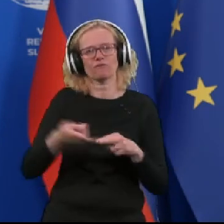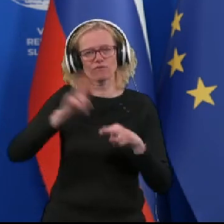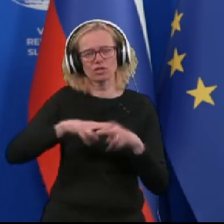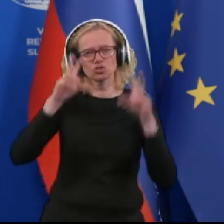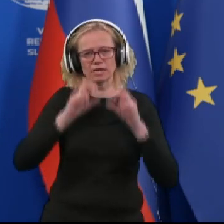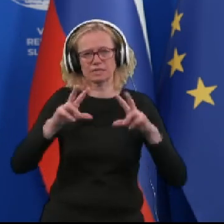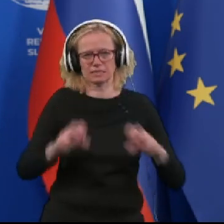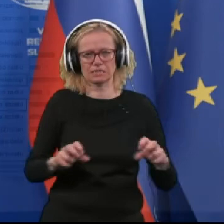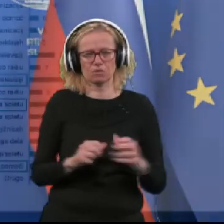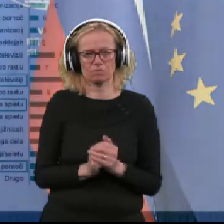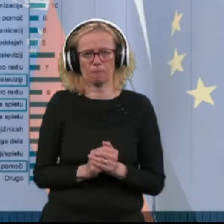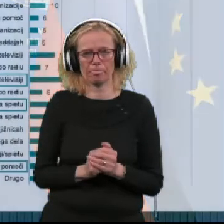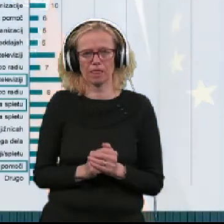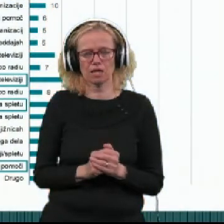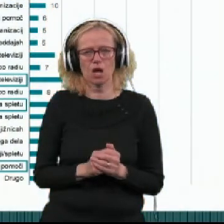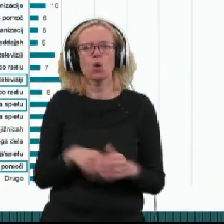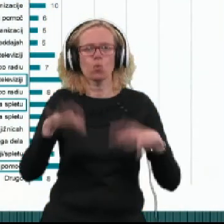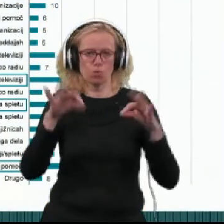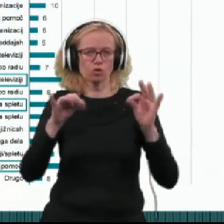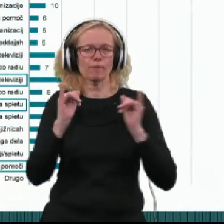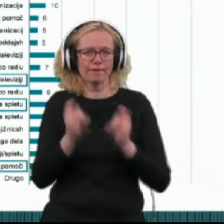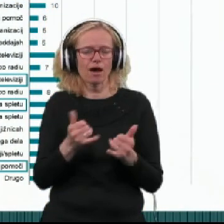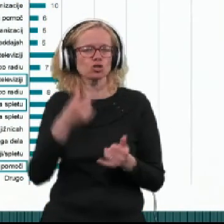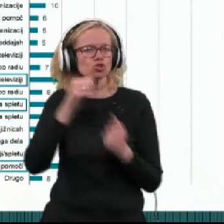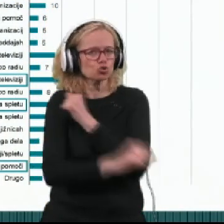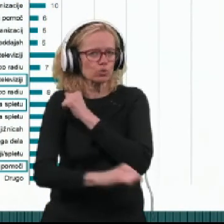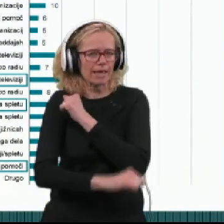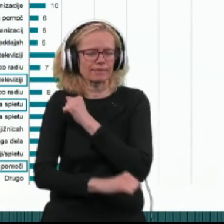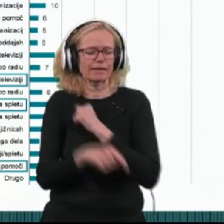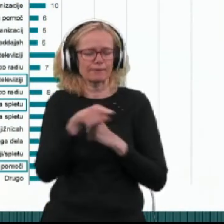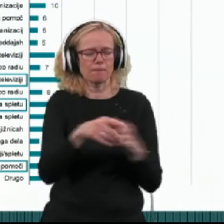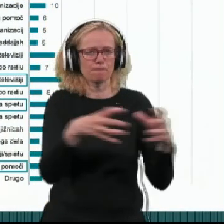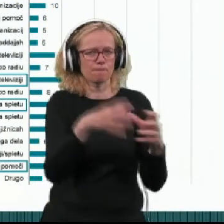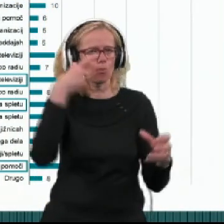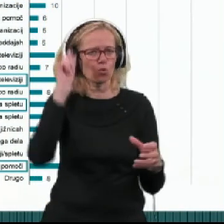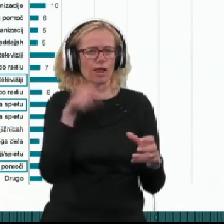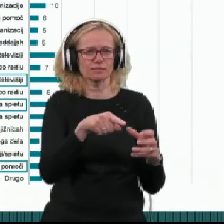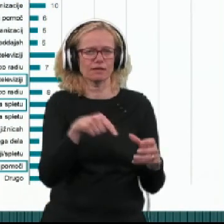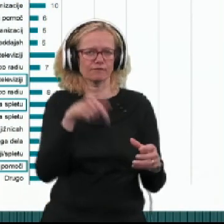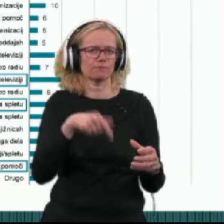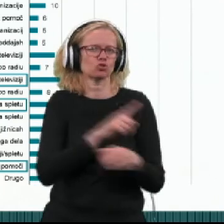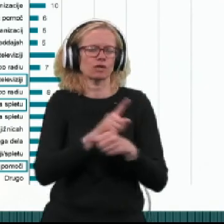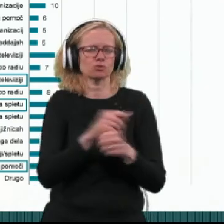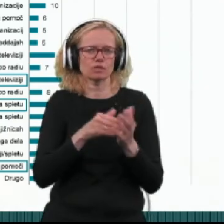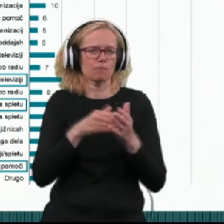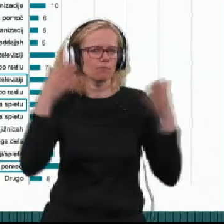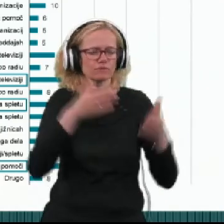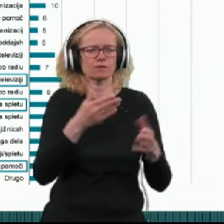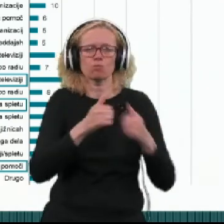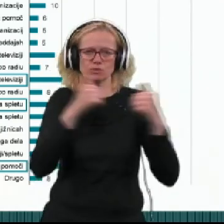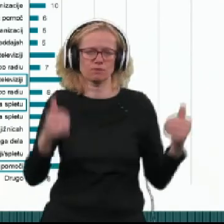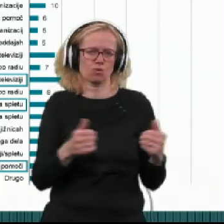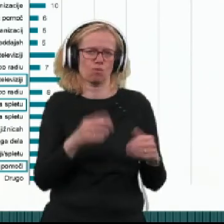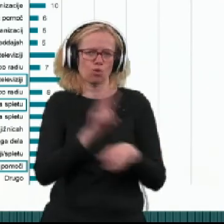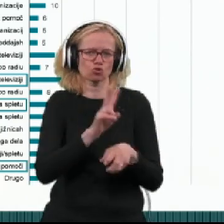Vsekakor pa ugotavljamo, da študentje so populacija, ki v tem času potrebno posvetiti posebno pozornost.